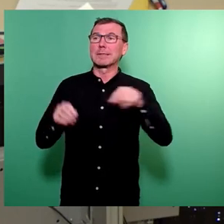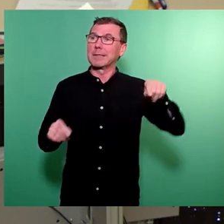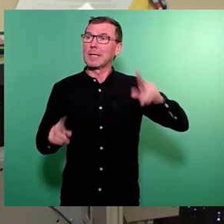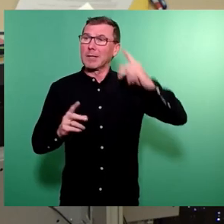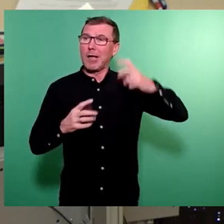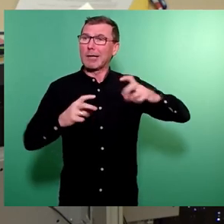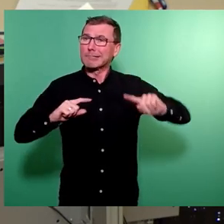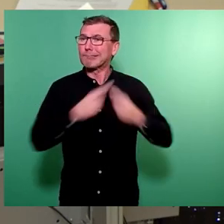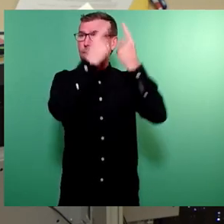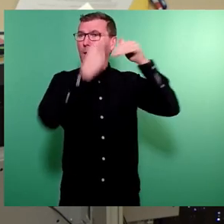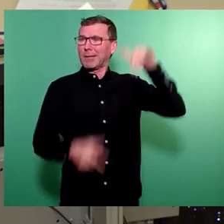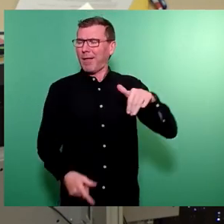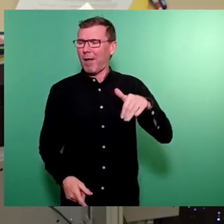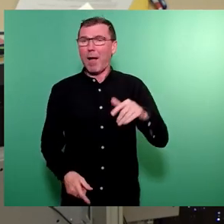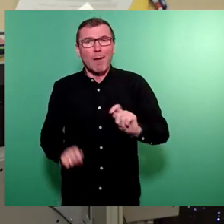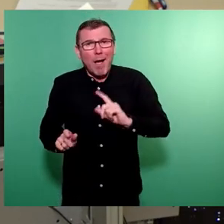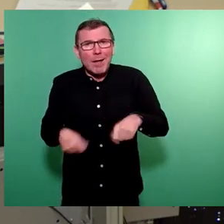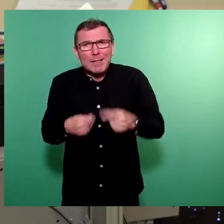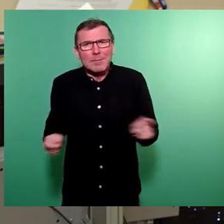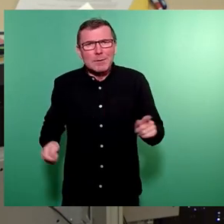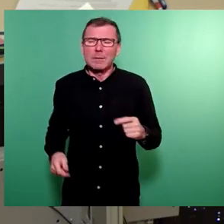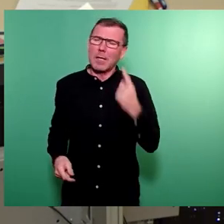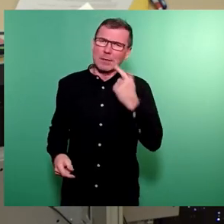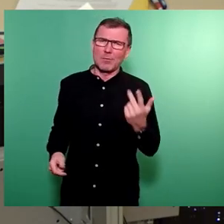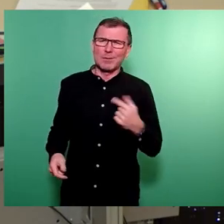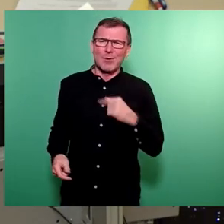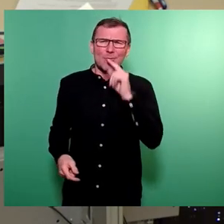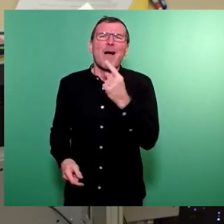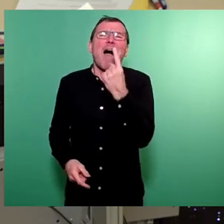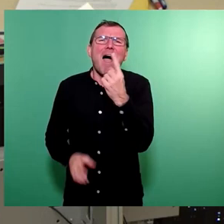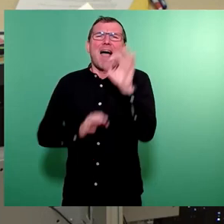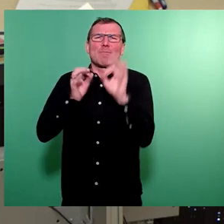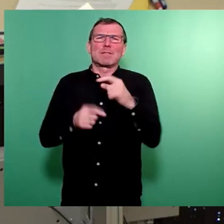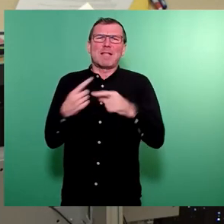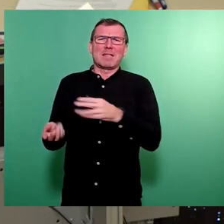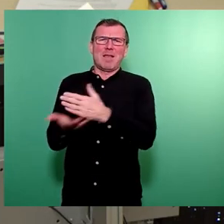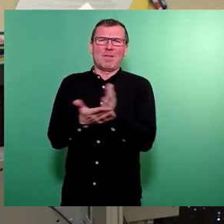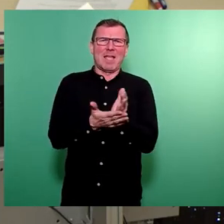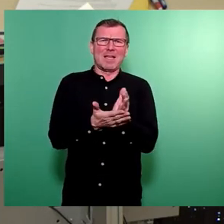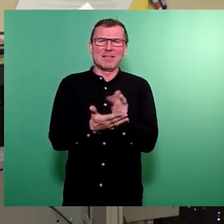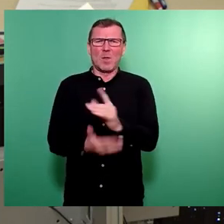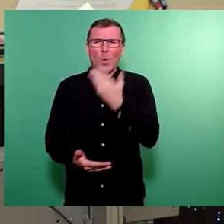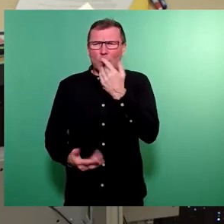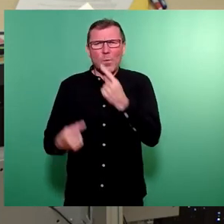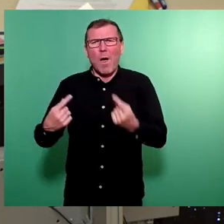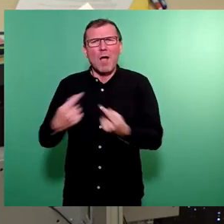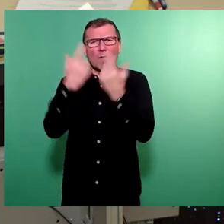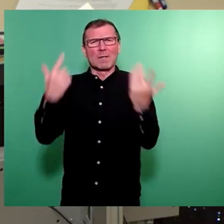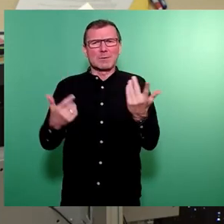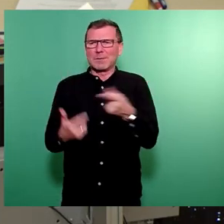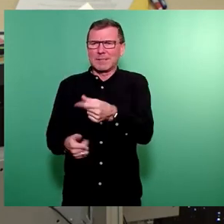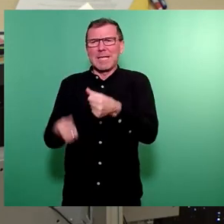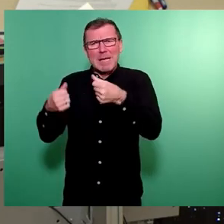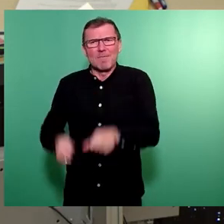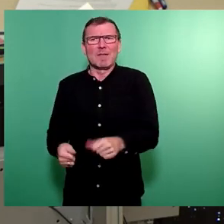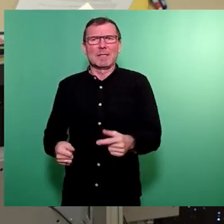finde ich das sehr bedauerlich. Dieses eine Prozent, was wir anders verteilen, ist weder Rache noch Konfrontation. Es ist schlicht Recht